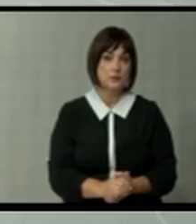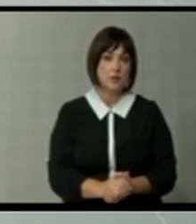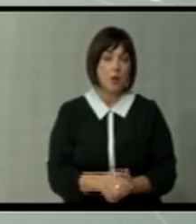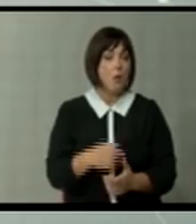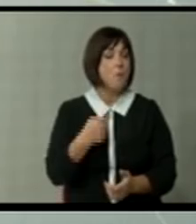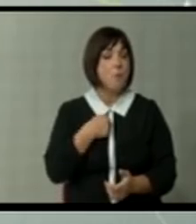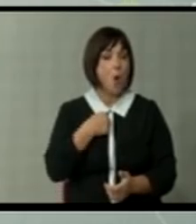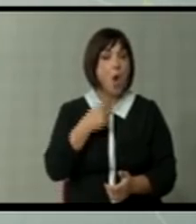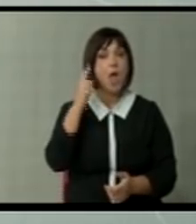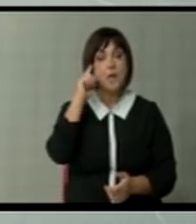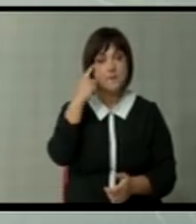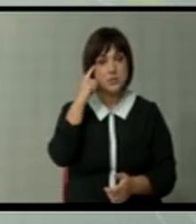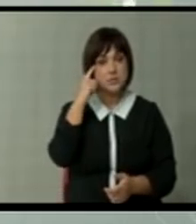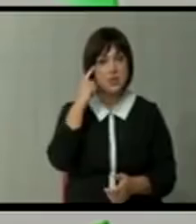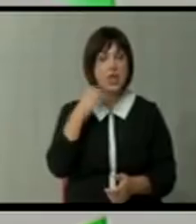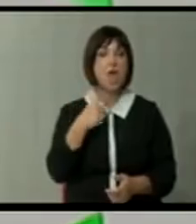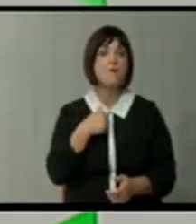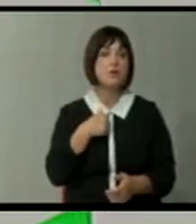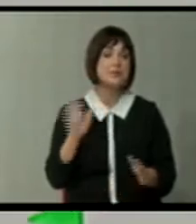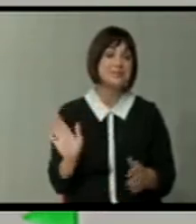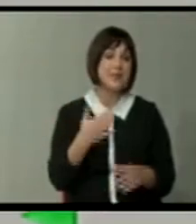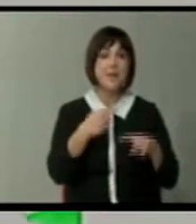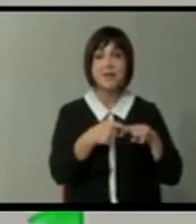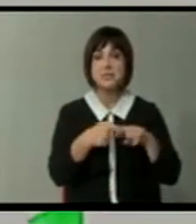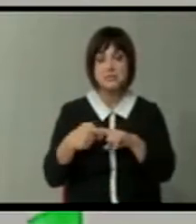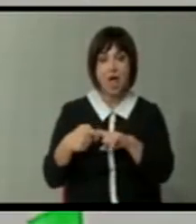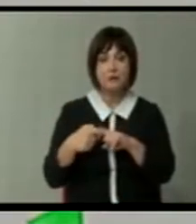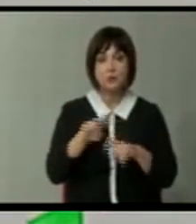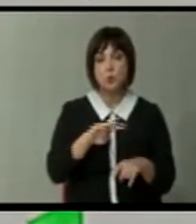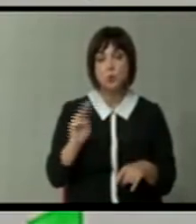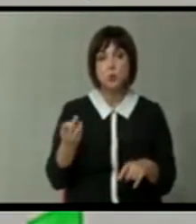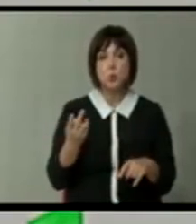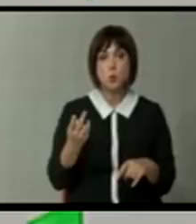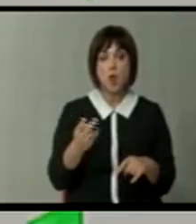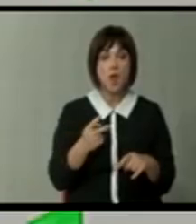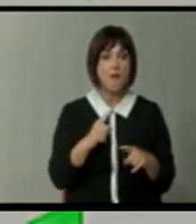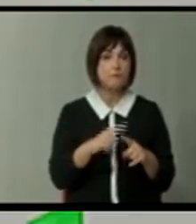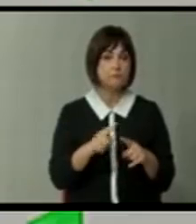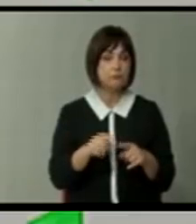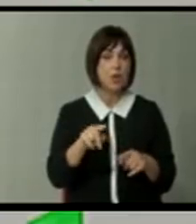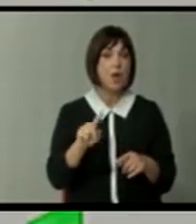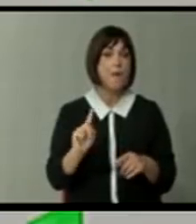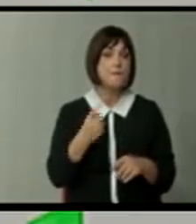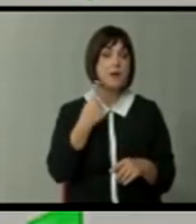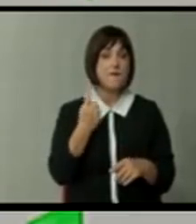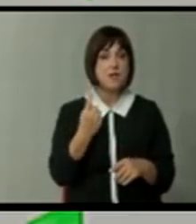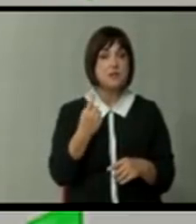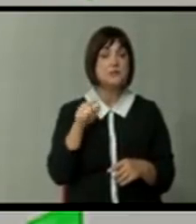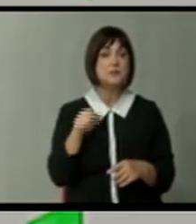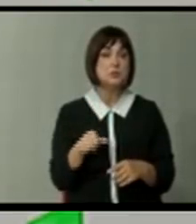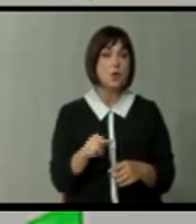Моје мислене е дека се пак зависи и од другите фактори, првесвено кон тоа